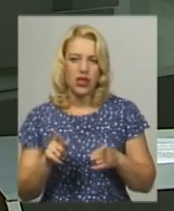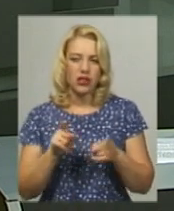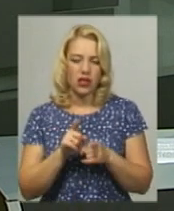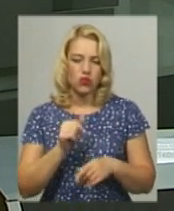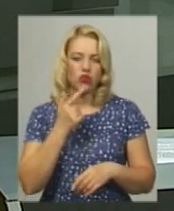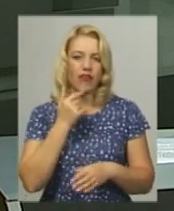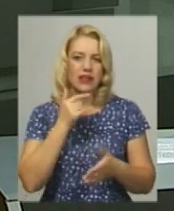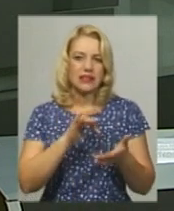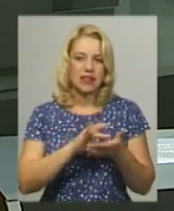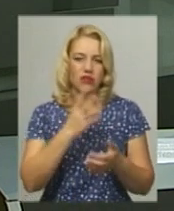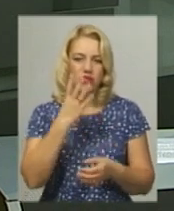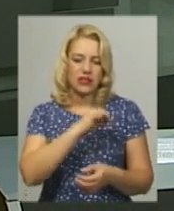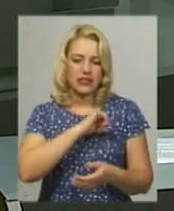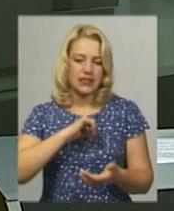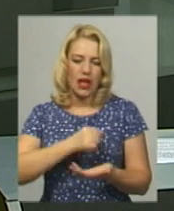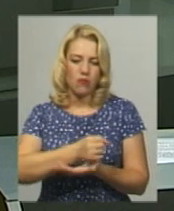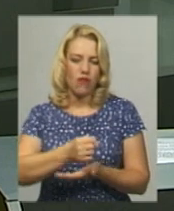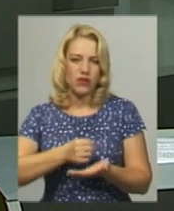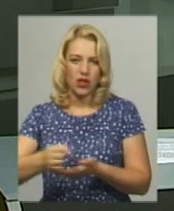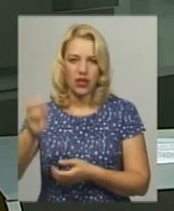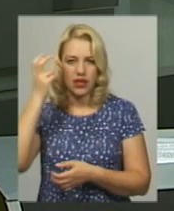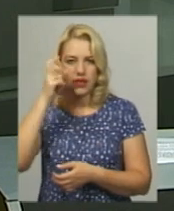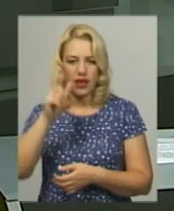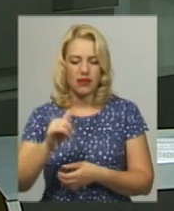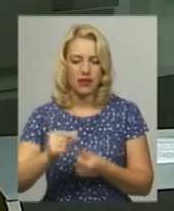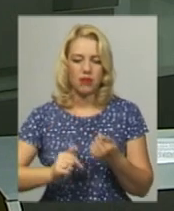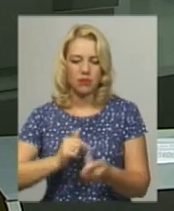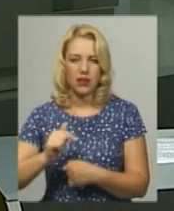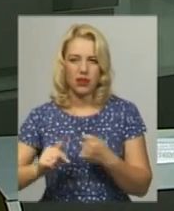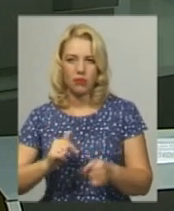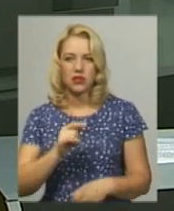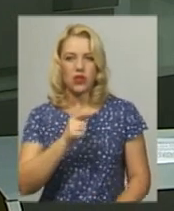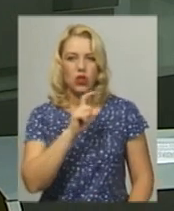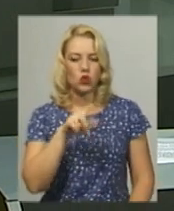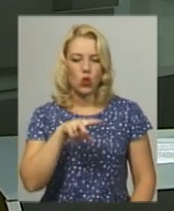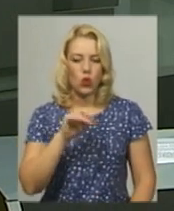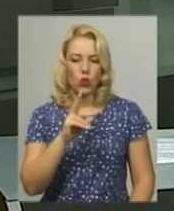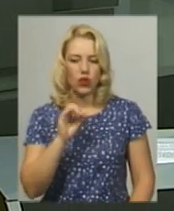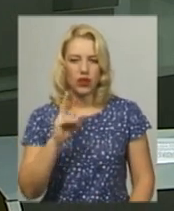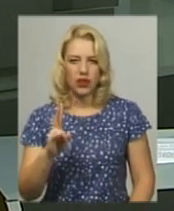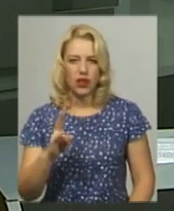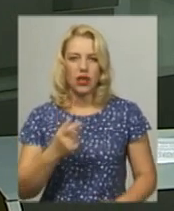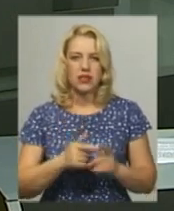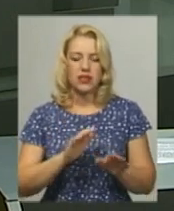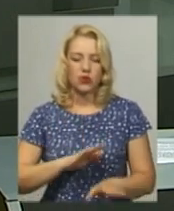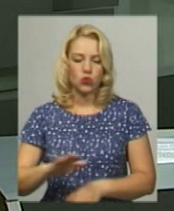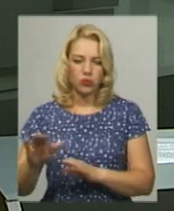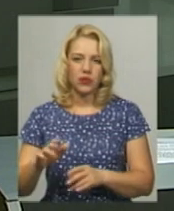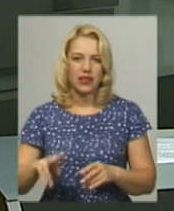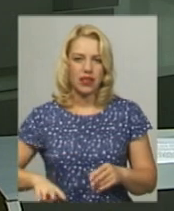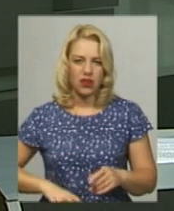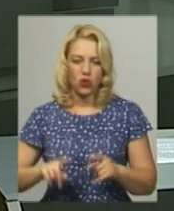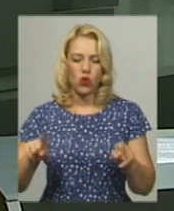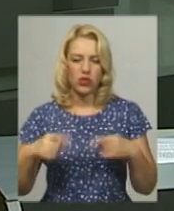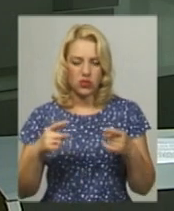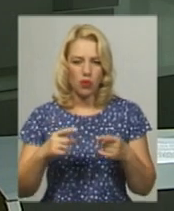Красилові йдуть чотири самовисуванця – киянин та підприємець Олександр Зрютін, заступник директора з організаційно